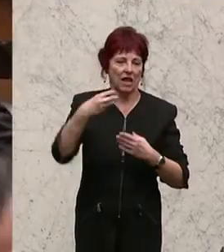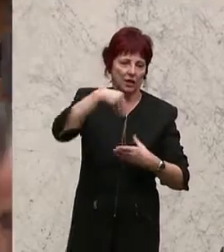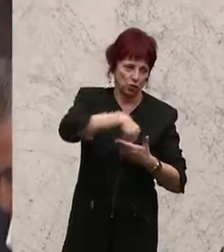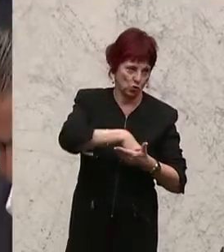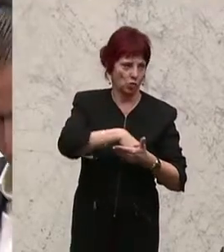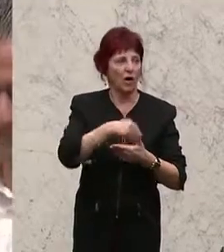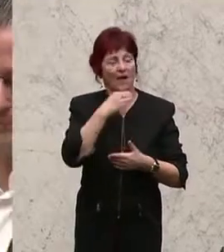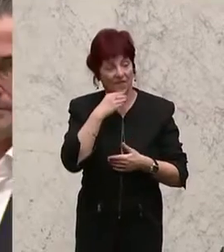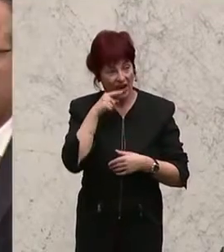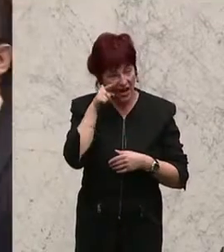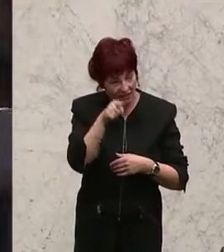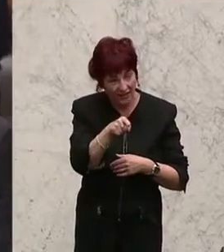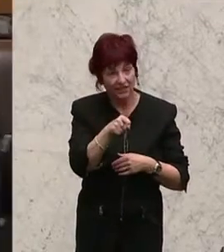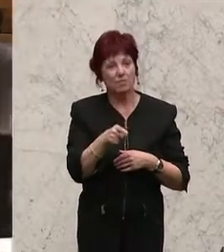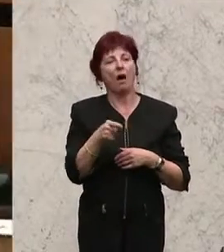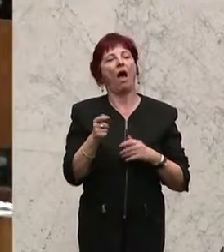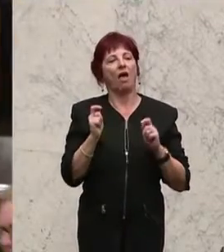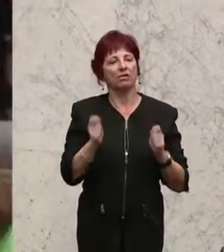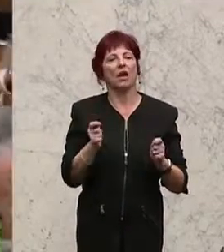Wer stimmt diesem Antrag zu?